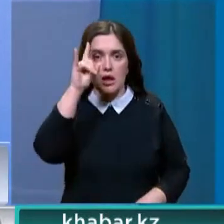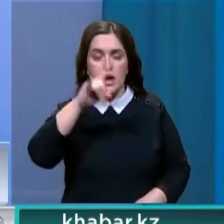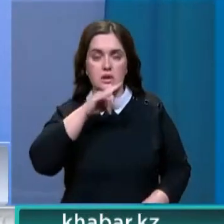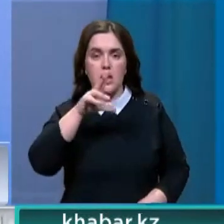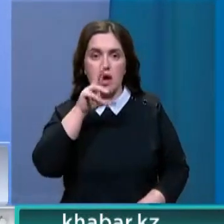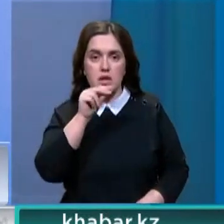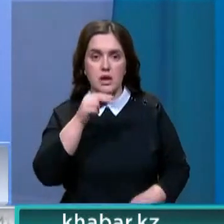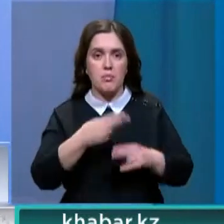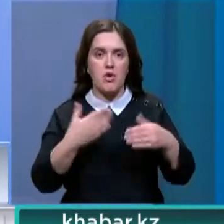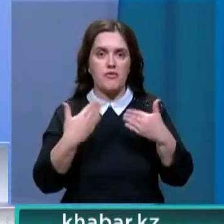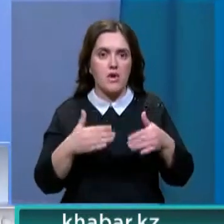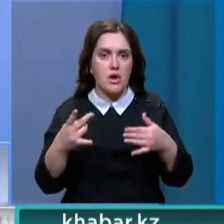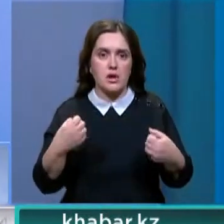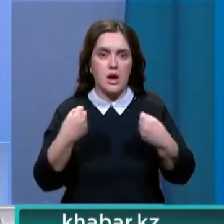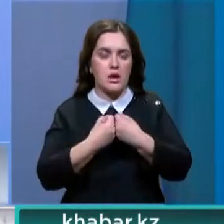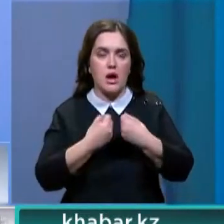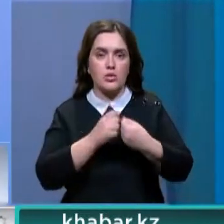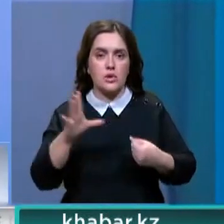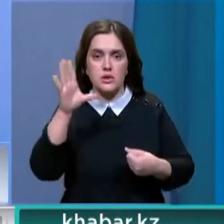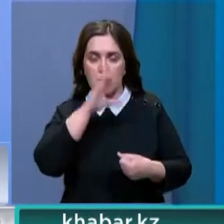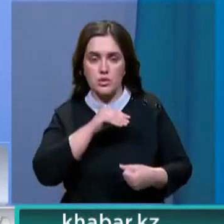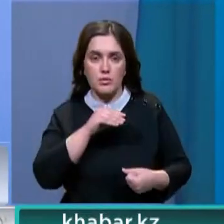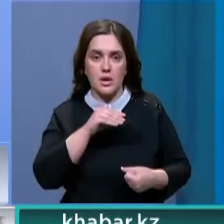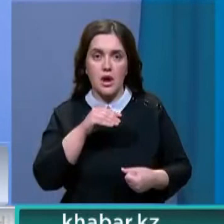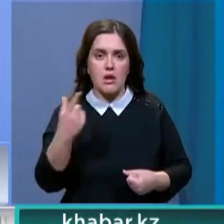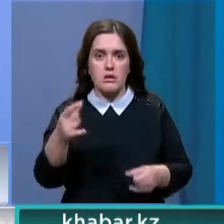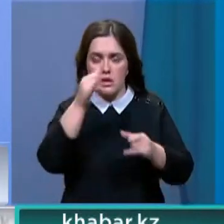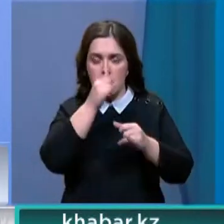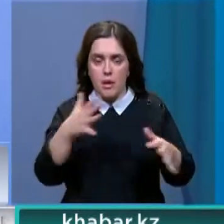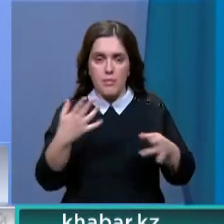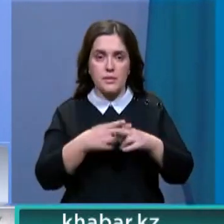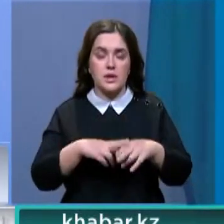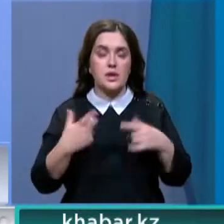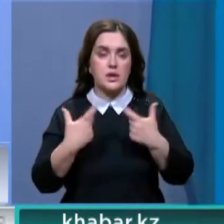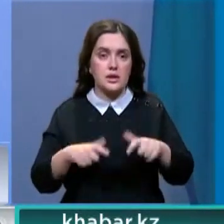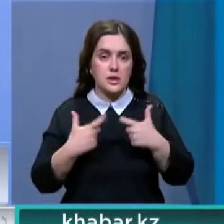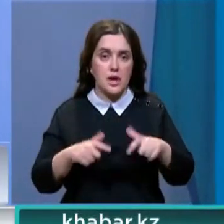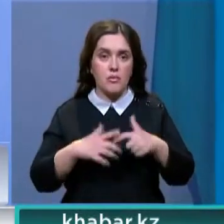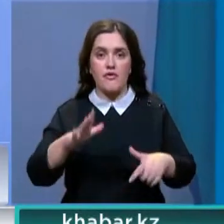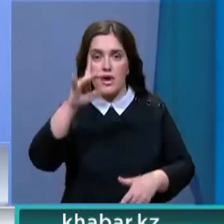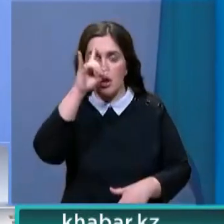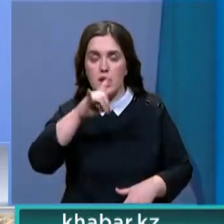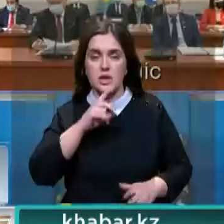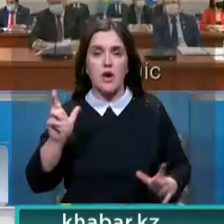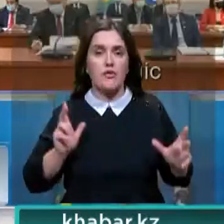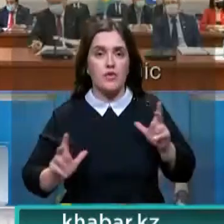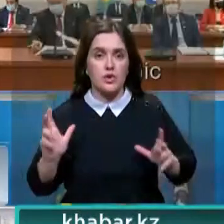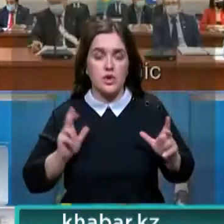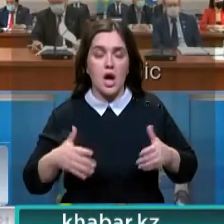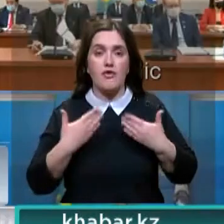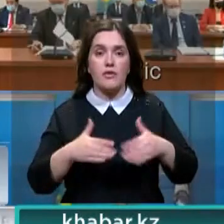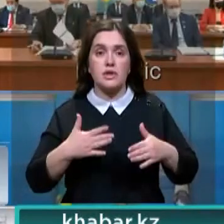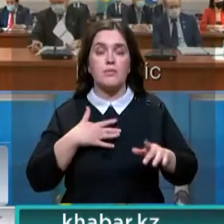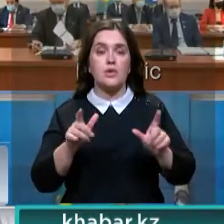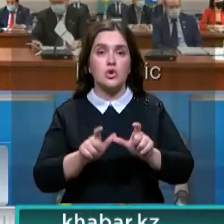наших выпускников неконкурентоспособными. Они не могут сдать вступительные экзамены в казахстанские вузы. Выпускники